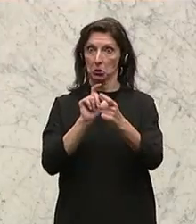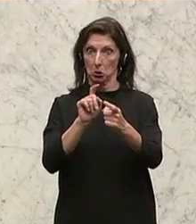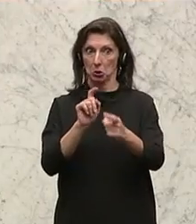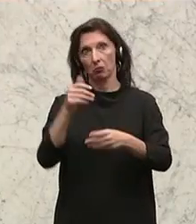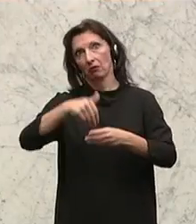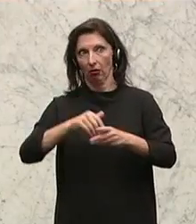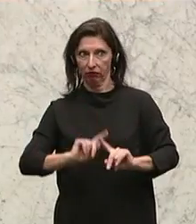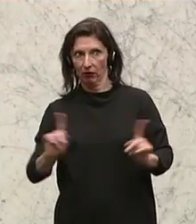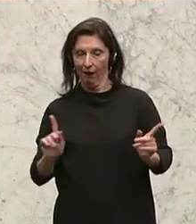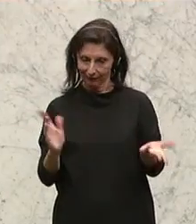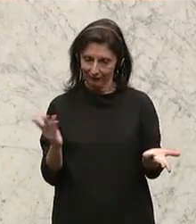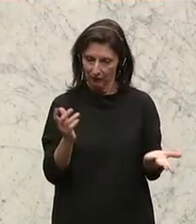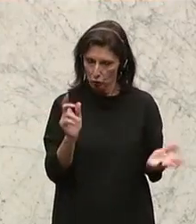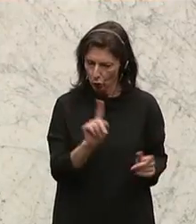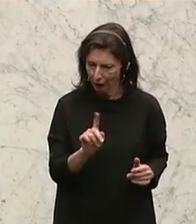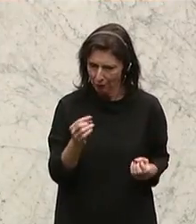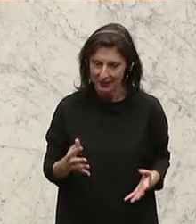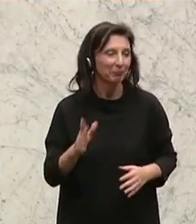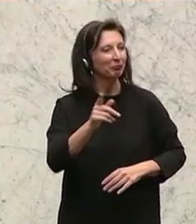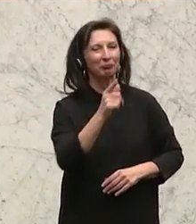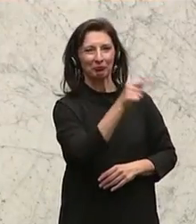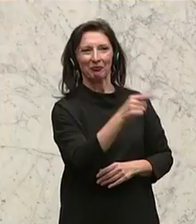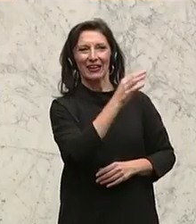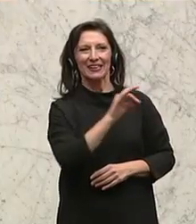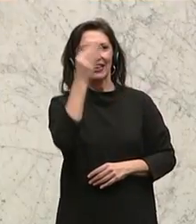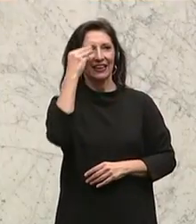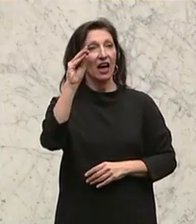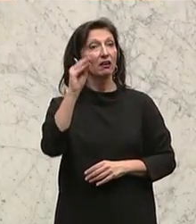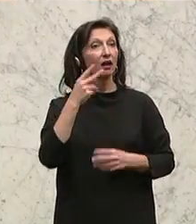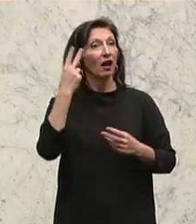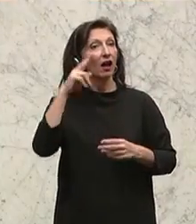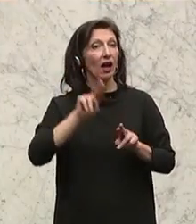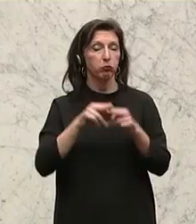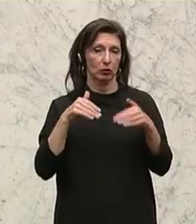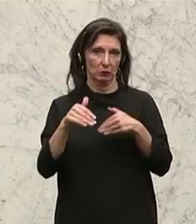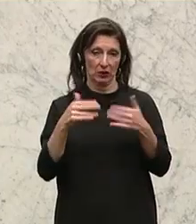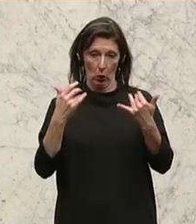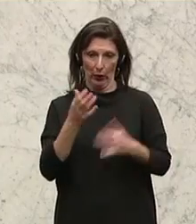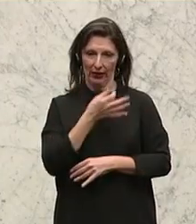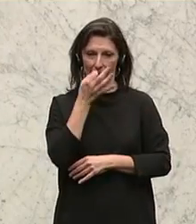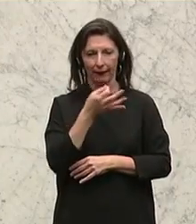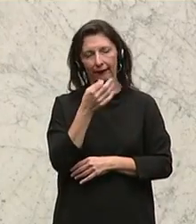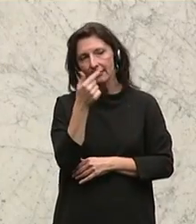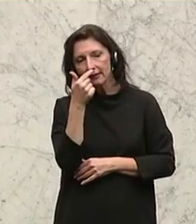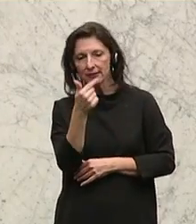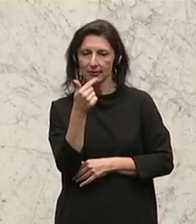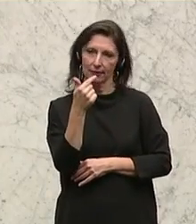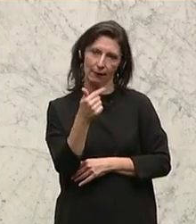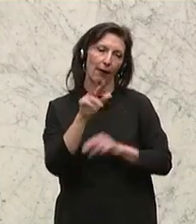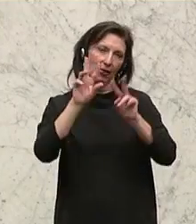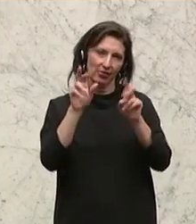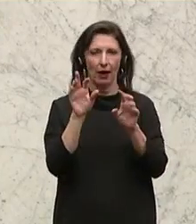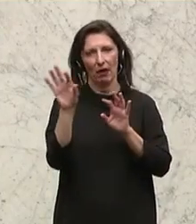Herr Präsident, Herr Bundesminister, ich nehme mir heute für meine Rede zwei Punkte heraus, die mir durchaus wichtig